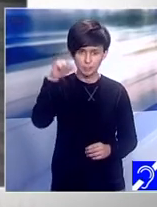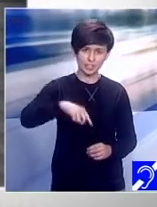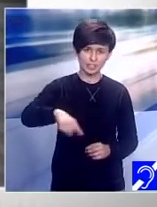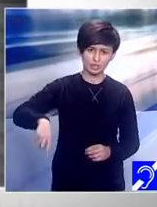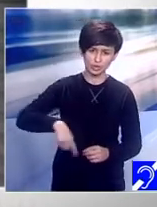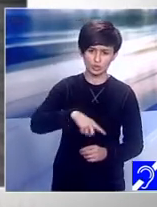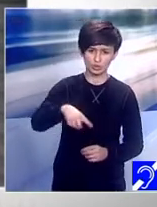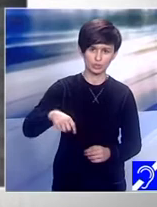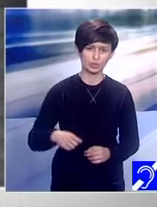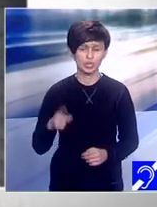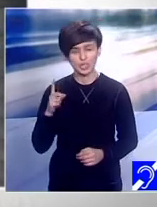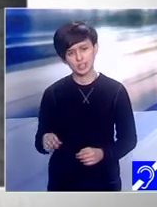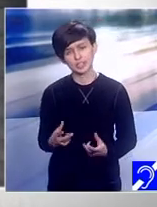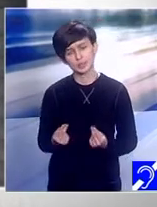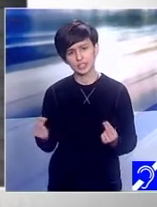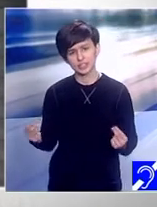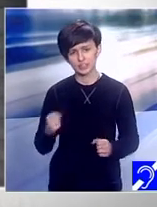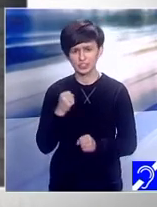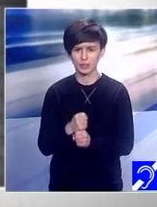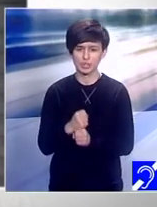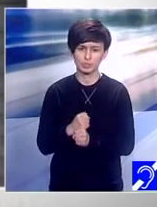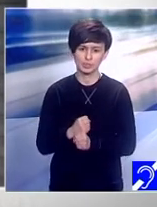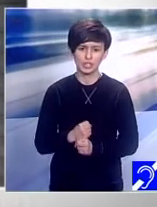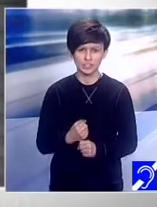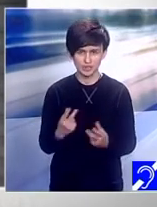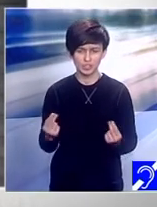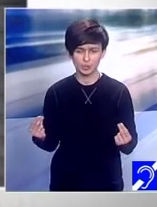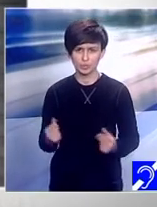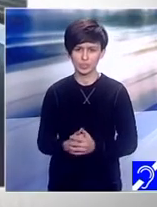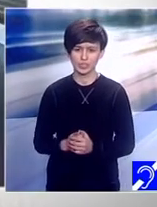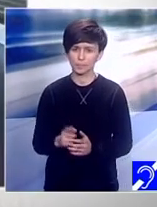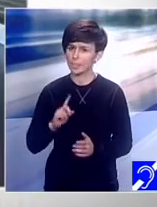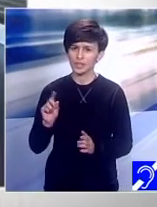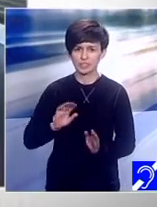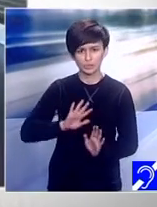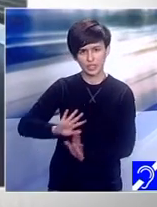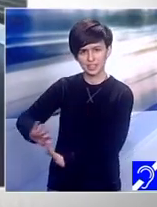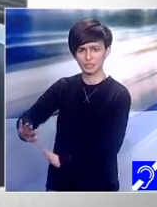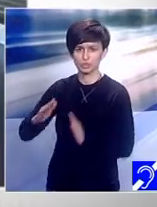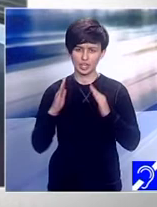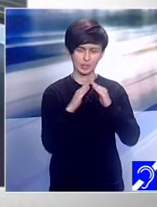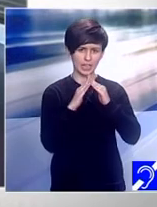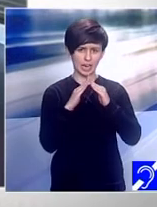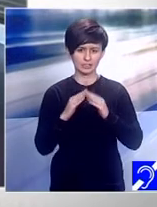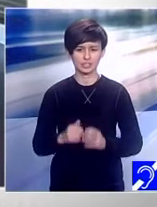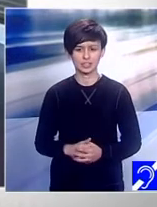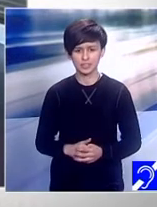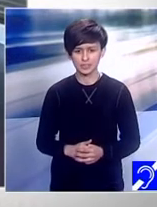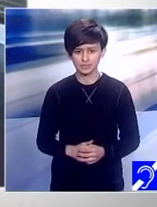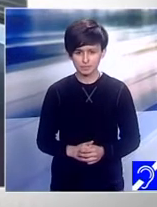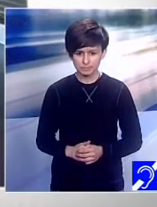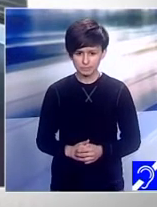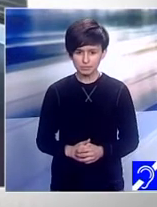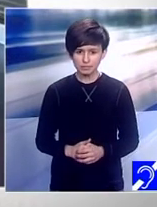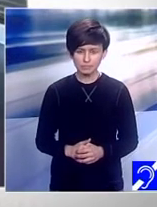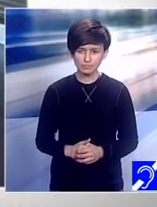stăm în casă, departe de ochii lumii, pentru că ne e frică sau pentru că cineva ne spune lucruri pe care nu am vrea să le